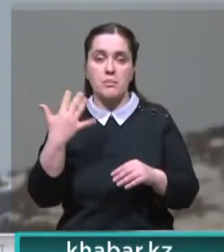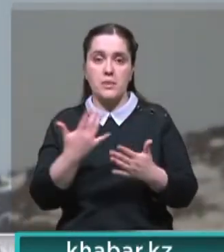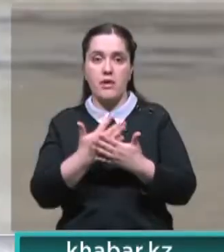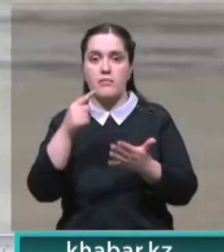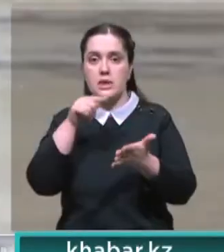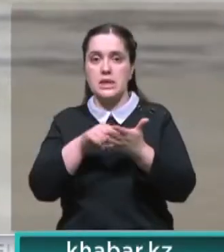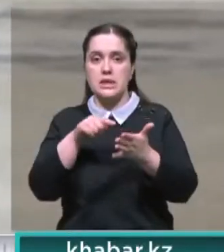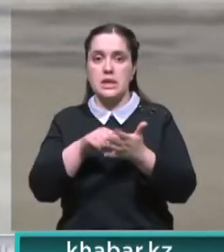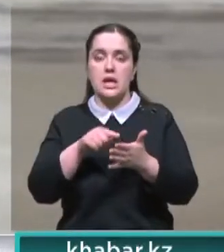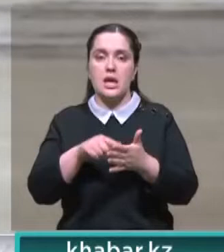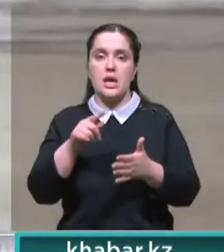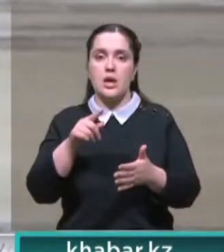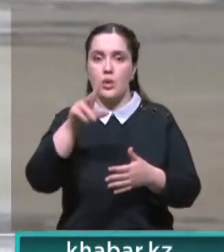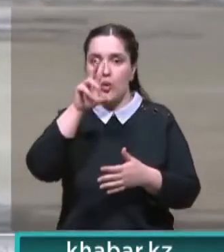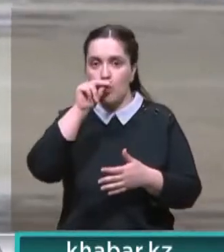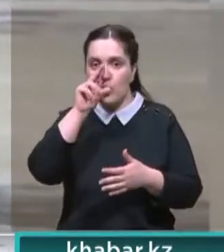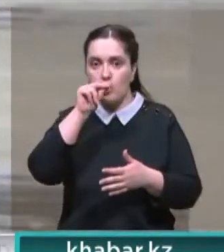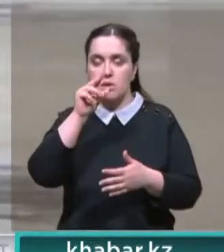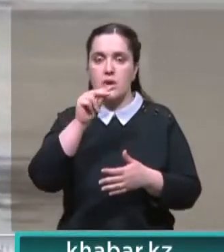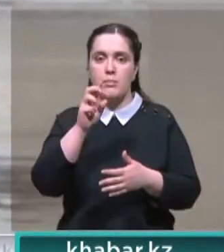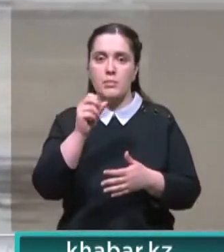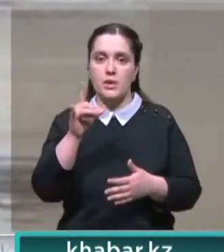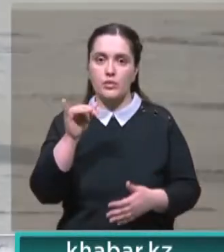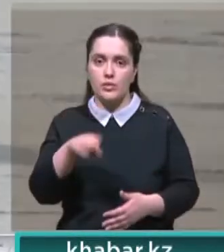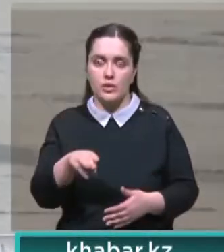видов птиц, среди них лебедь, гусь, утка и беркут.